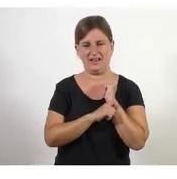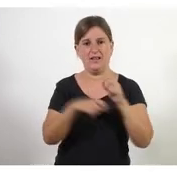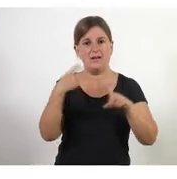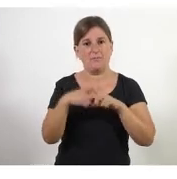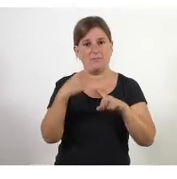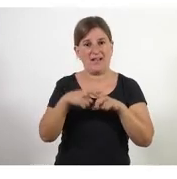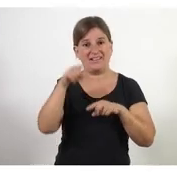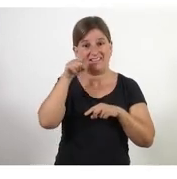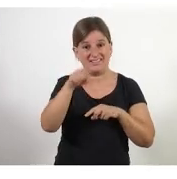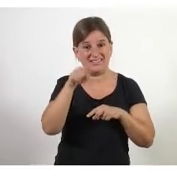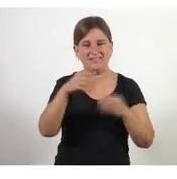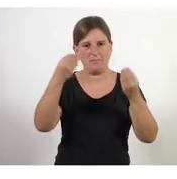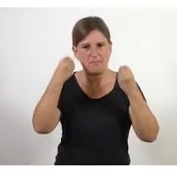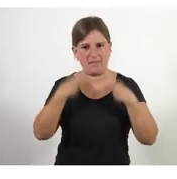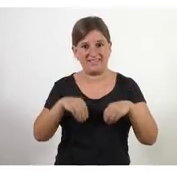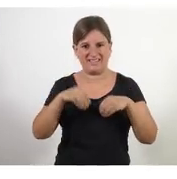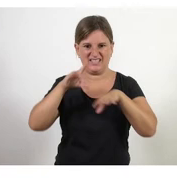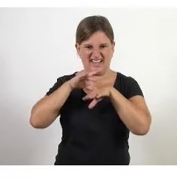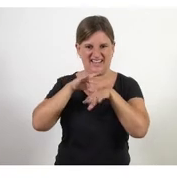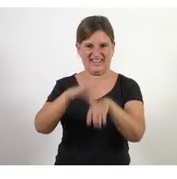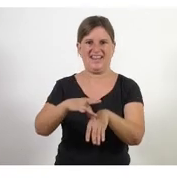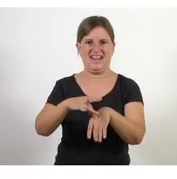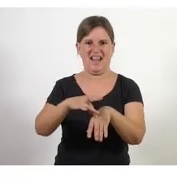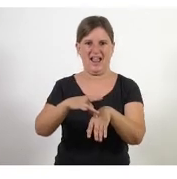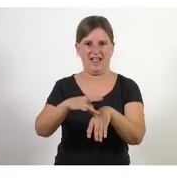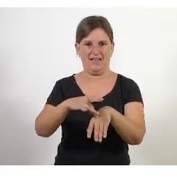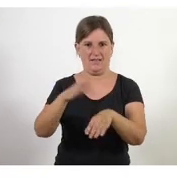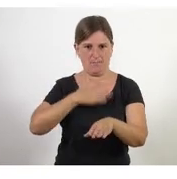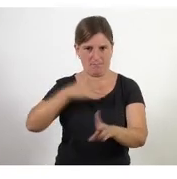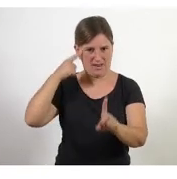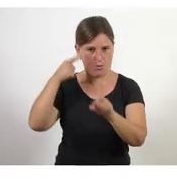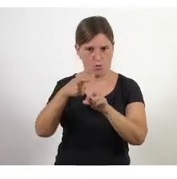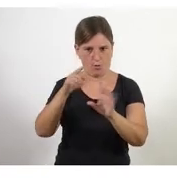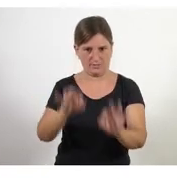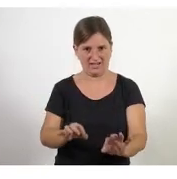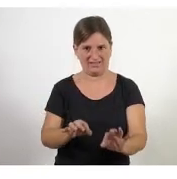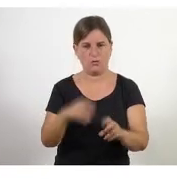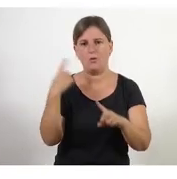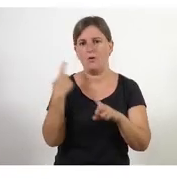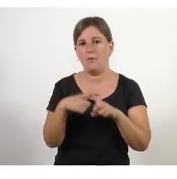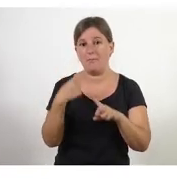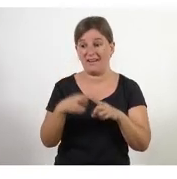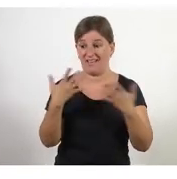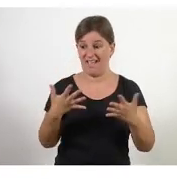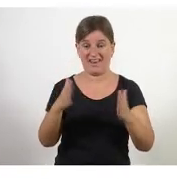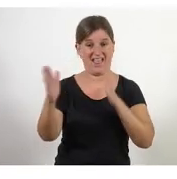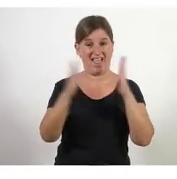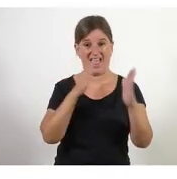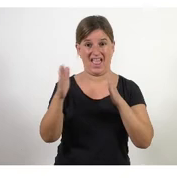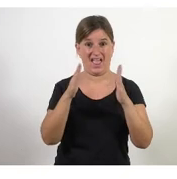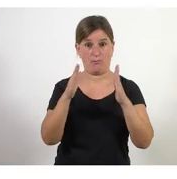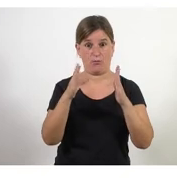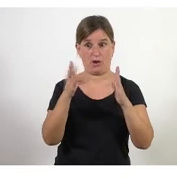el foc del far que ens dirigeix cap a on anem perquè en temps tan convulsos i amb tants canvis